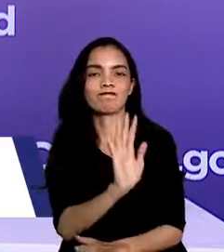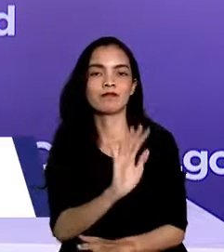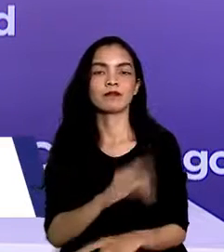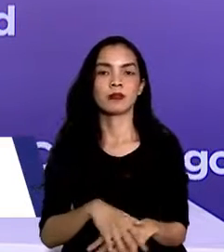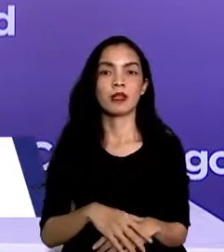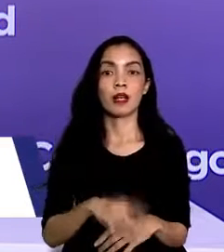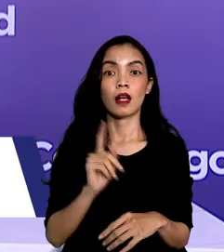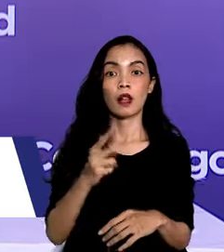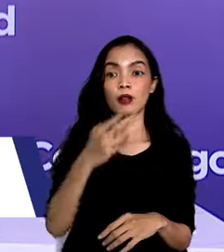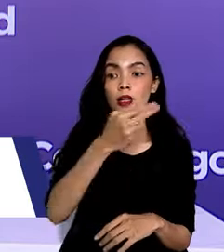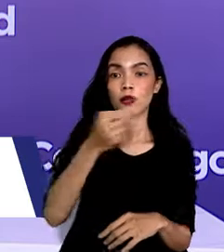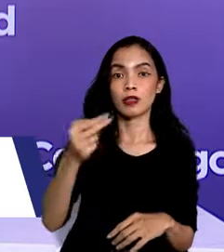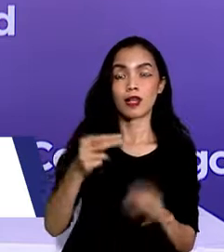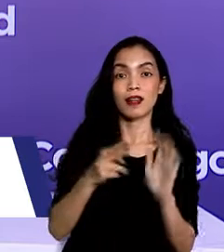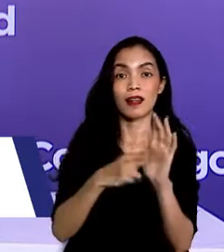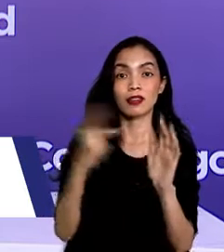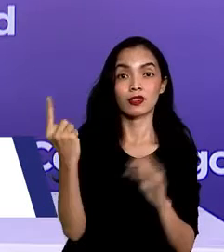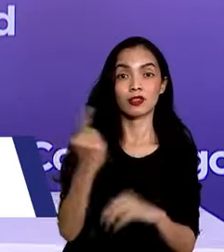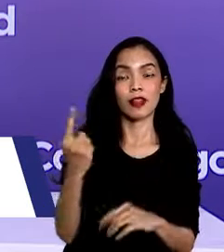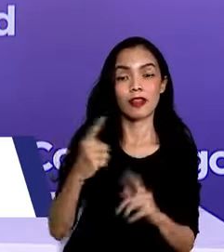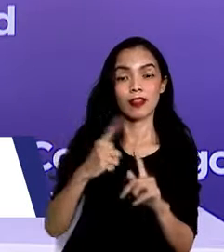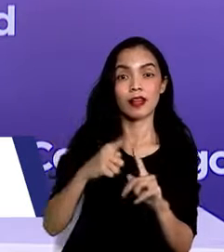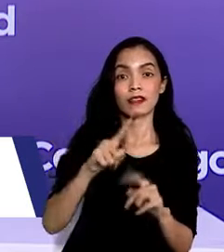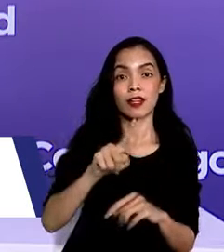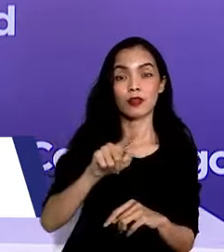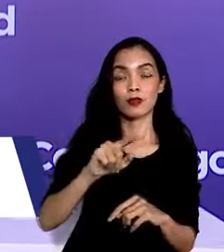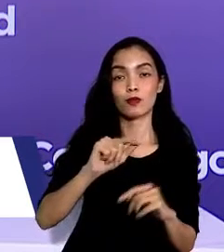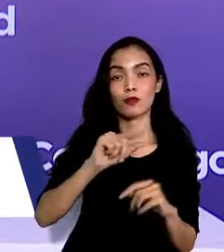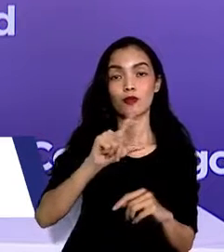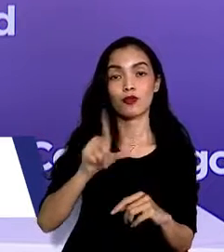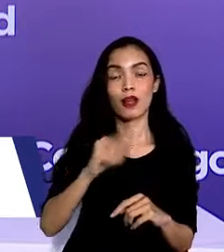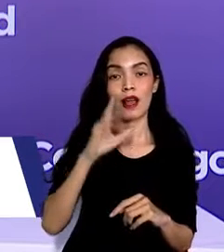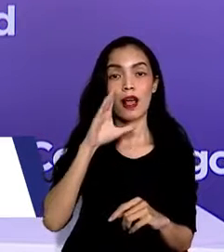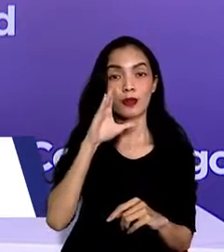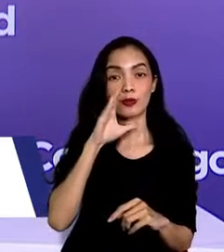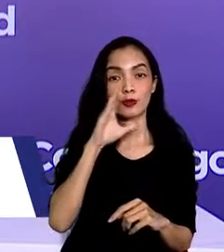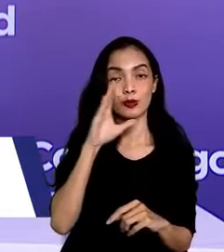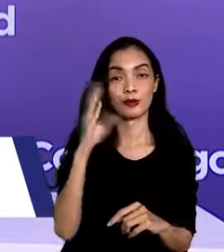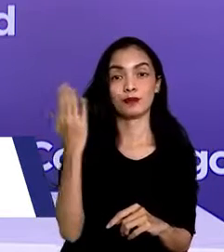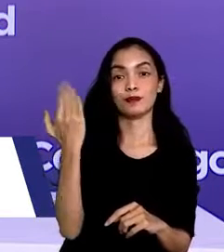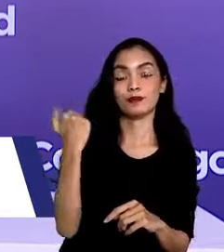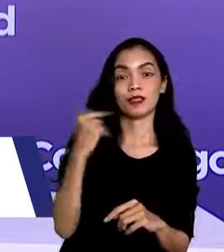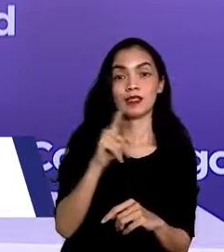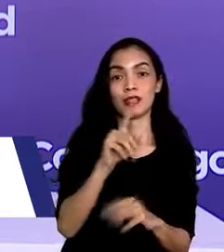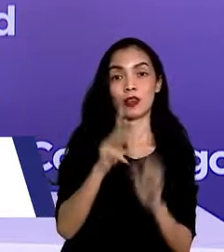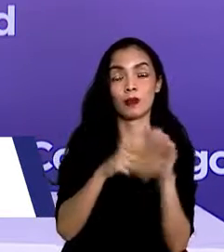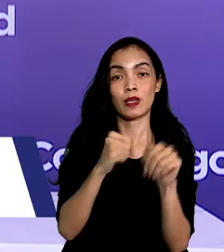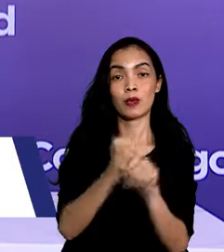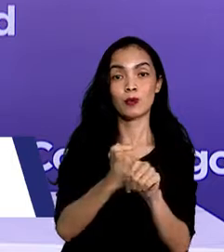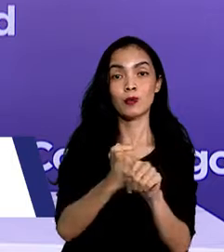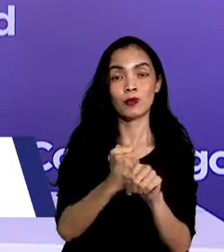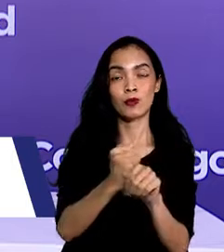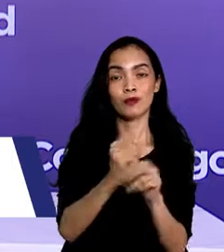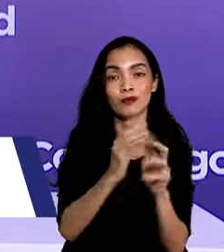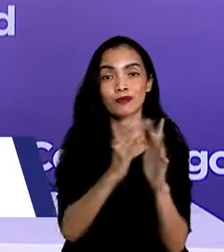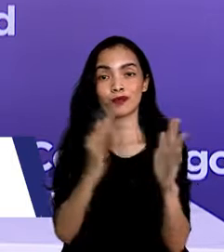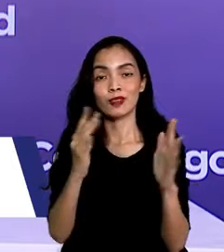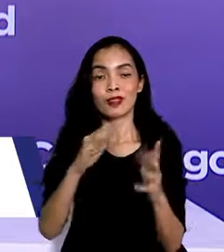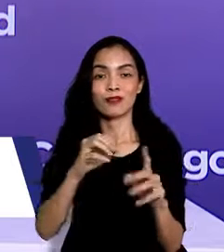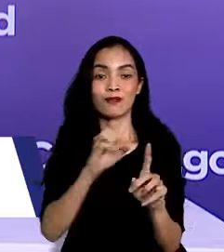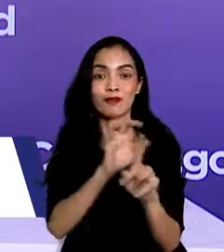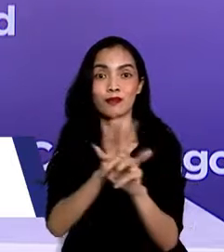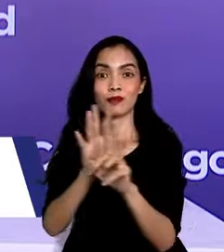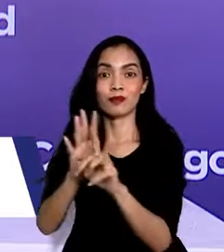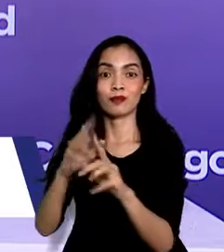tingkat nasional pertanggal 1 Agustus lalu, untuk pertama kalinya kasus aktif mingguan mengalami penurunan setelah